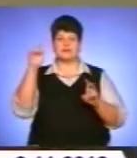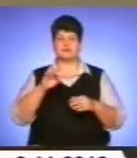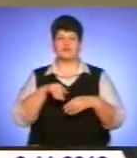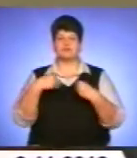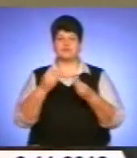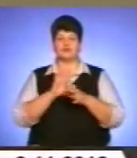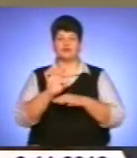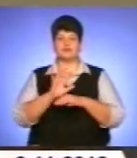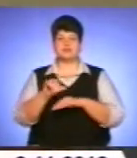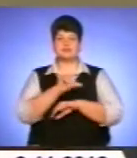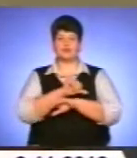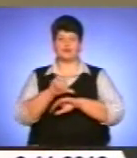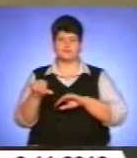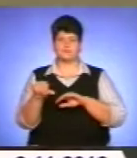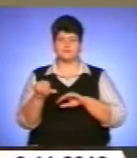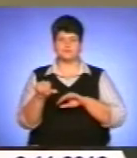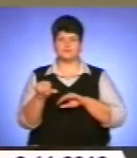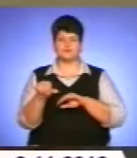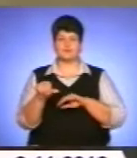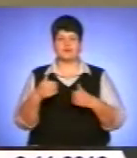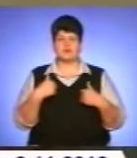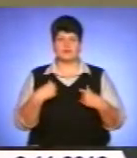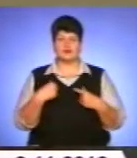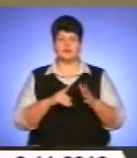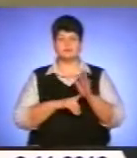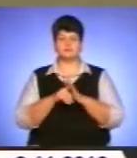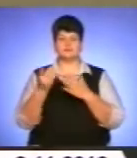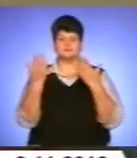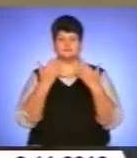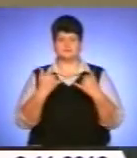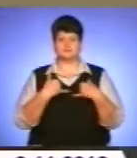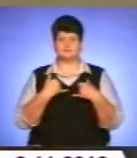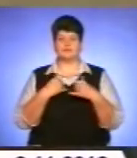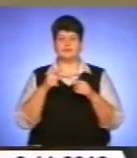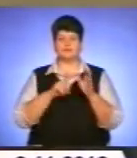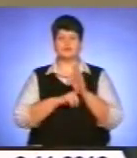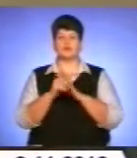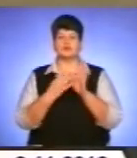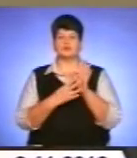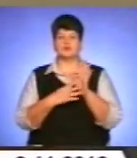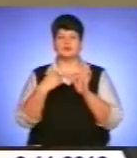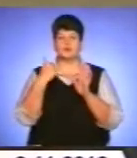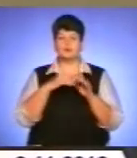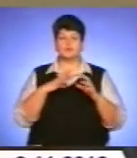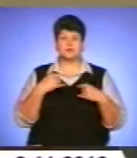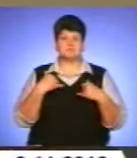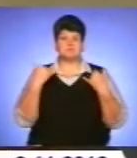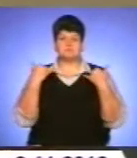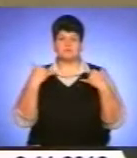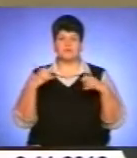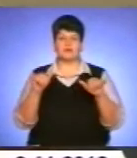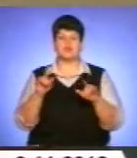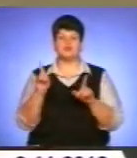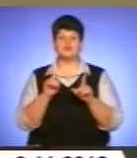Особисто для себе Богдана Лепкого я відкрив тільки на початку 90-х, і було моє велике здивування, тому що навіть